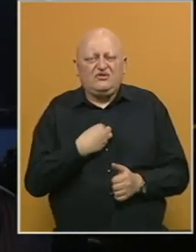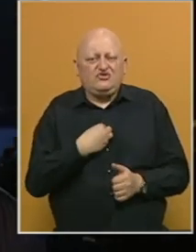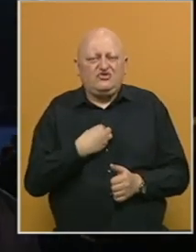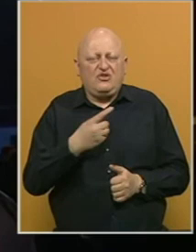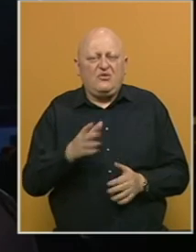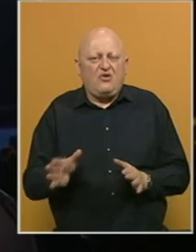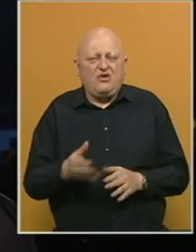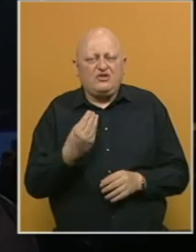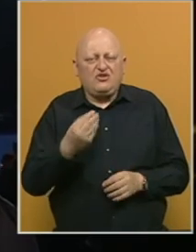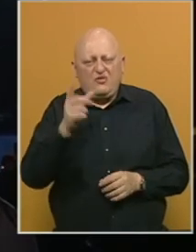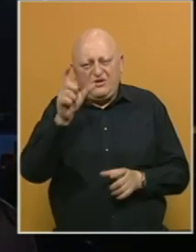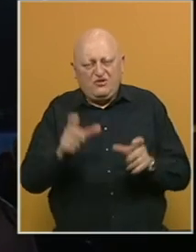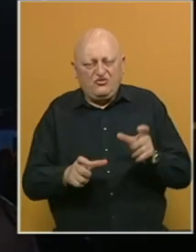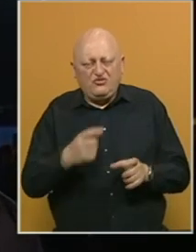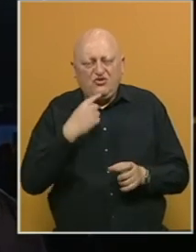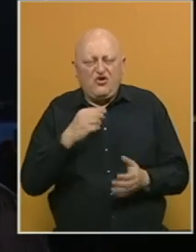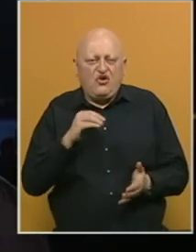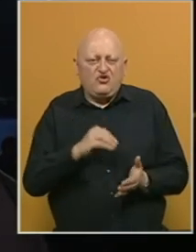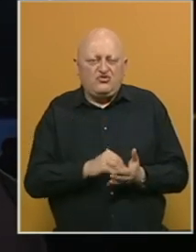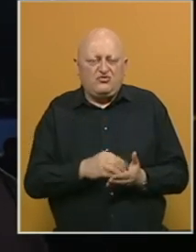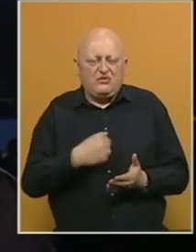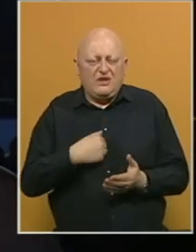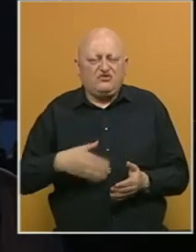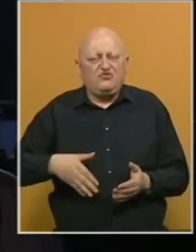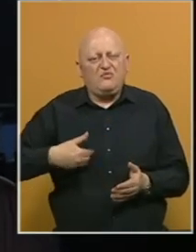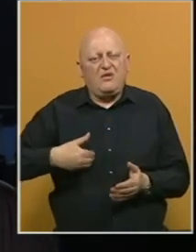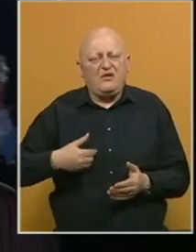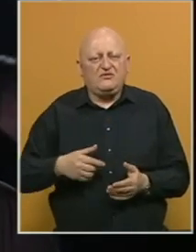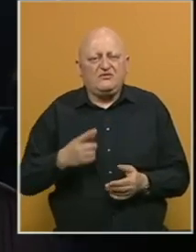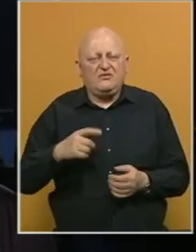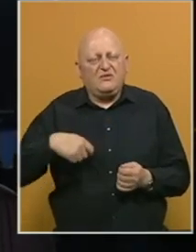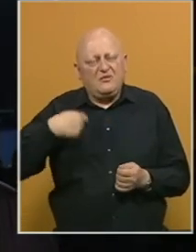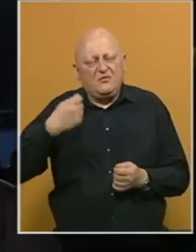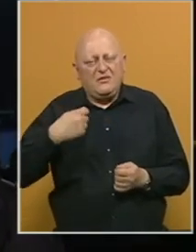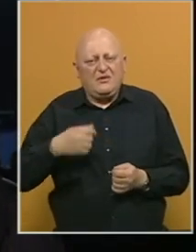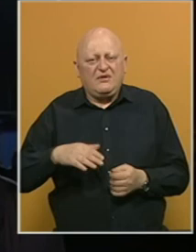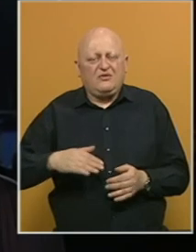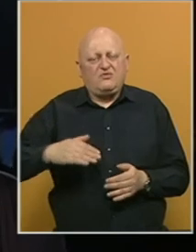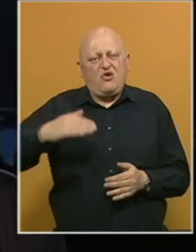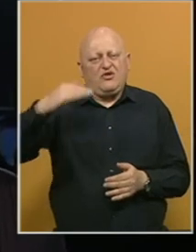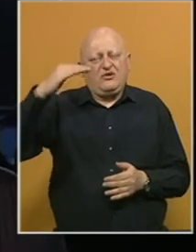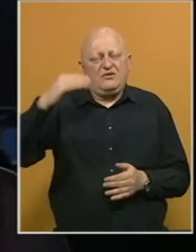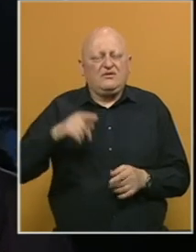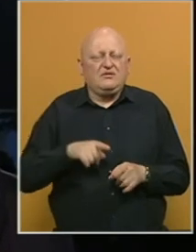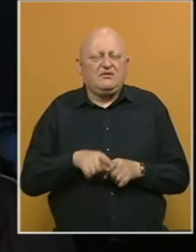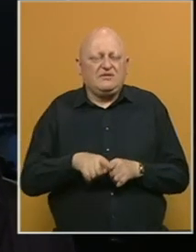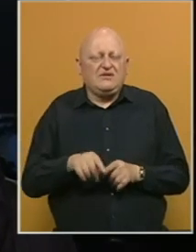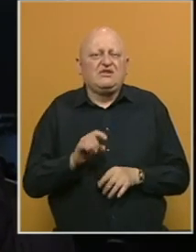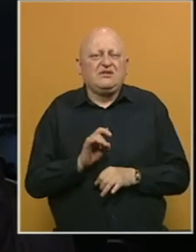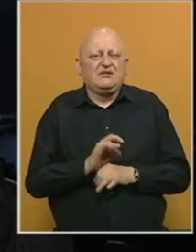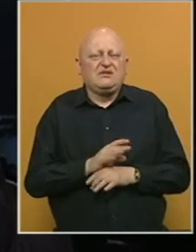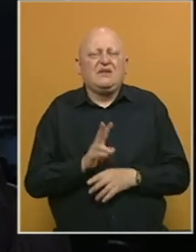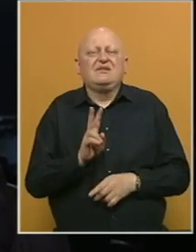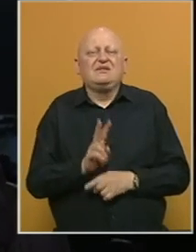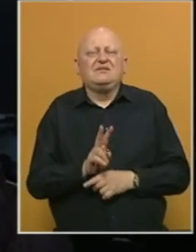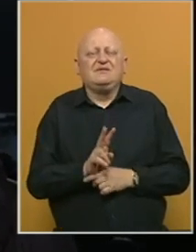što odlaze dobri ljudi koji su obilježili našu mladost čijesmu pjesme odrastali. Ali isto tako sam sretna da sam